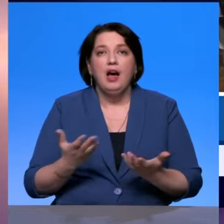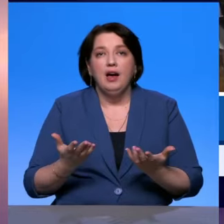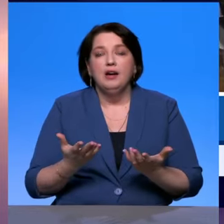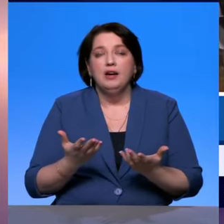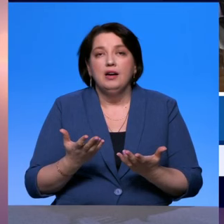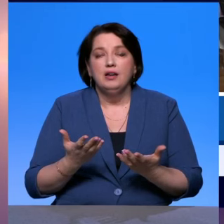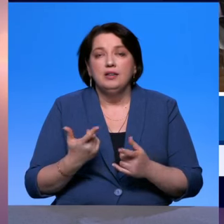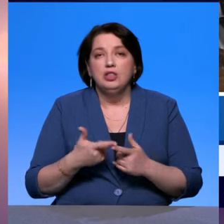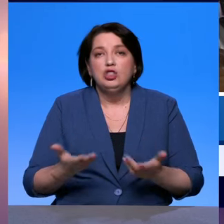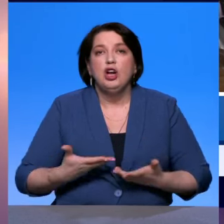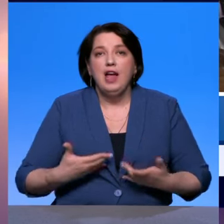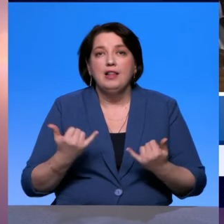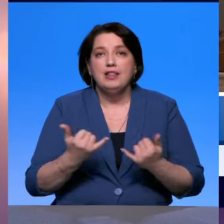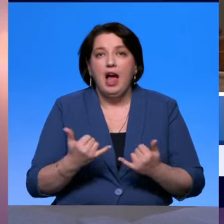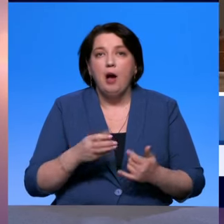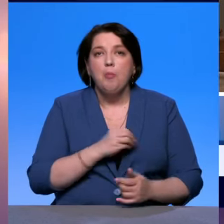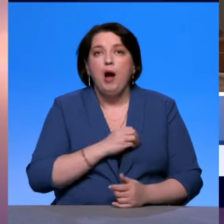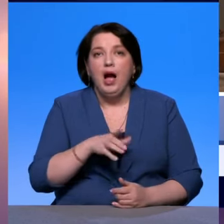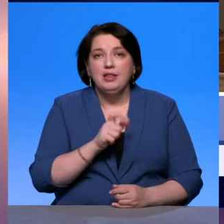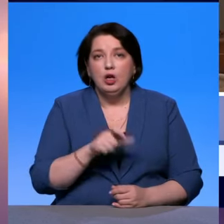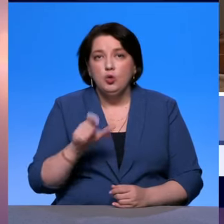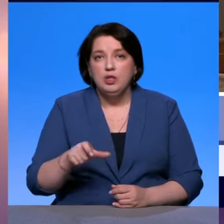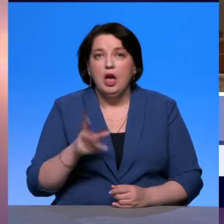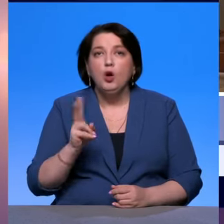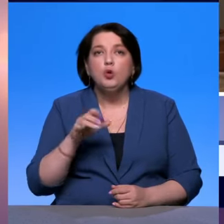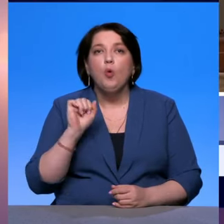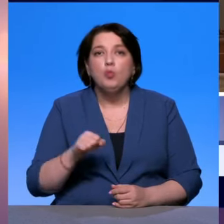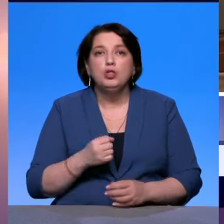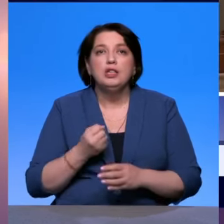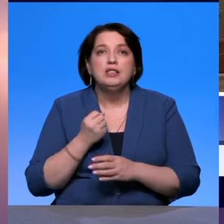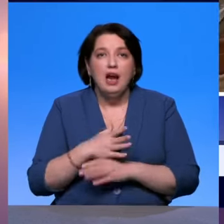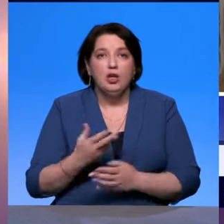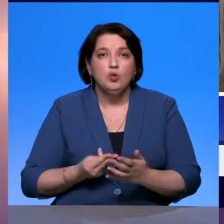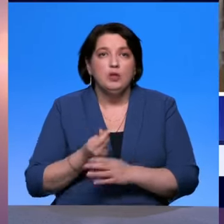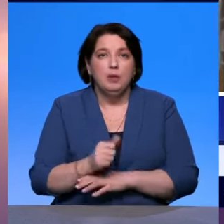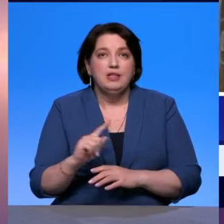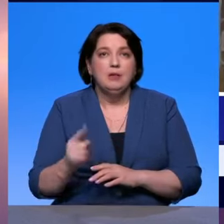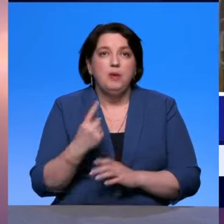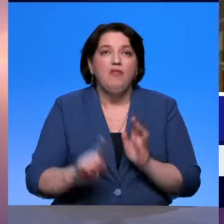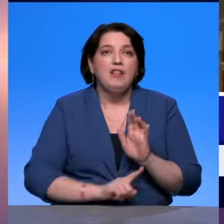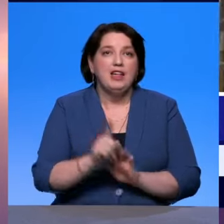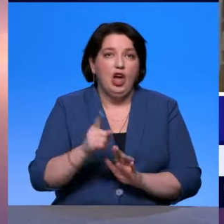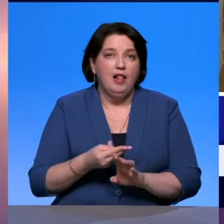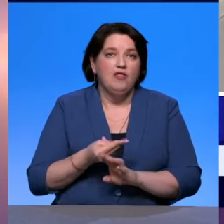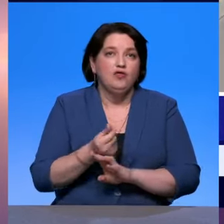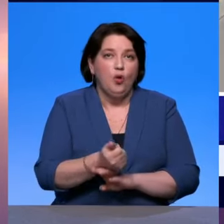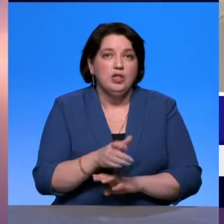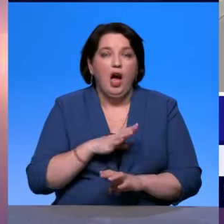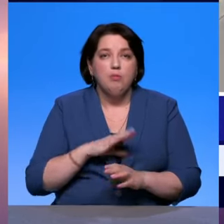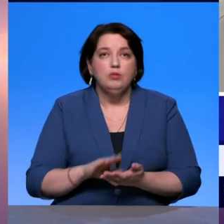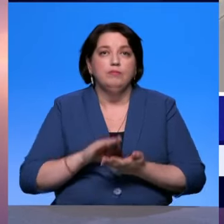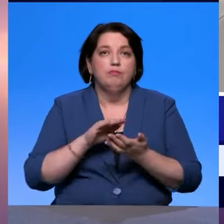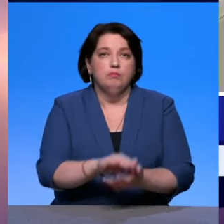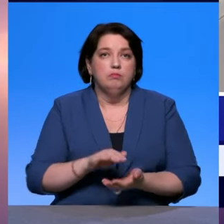повторюсь, тех людей, которые могут сразу заплатить первоначальный взнос, да, и потом уже платить достаточно большие ипотечные